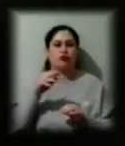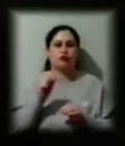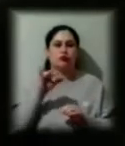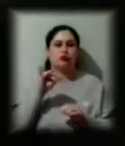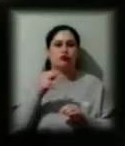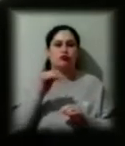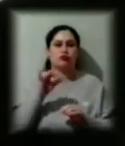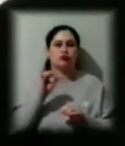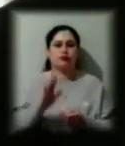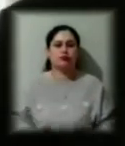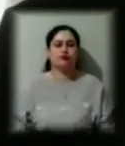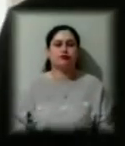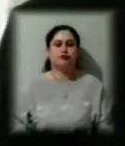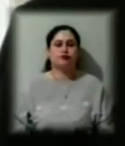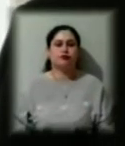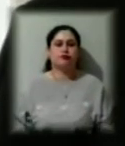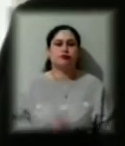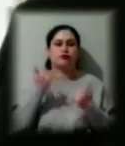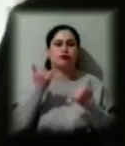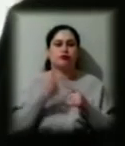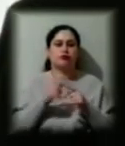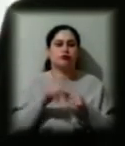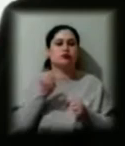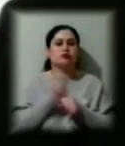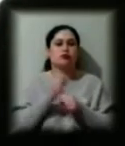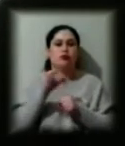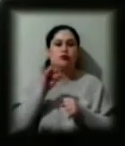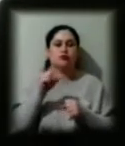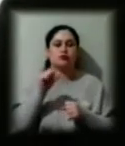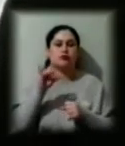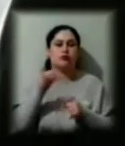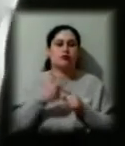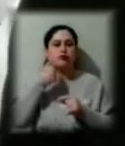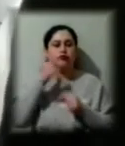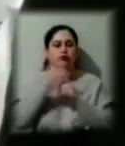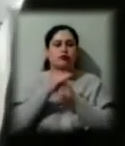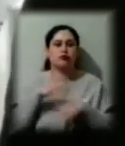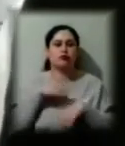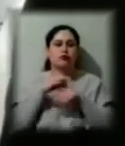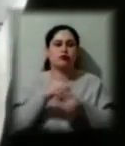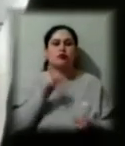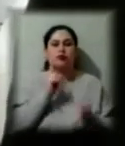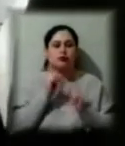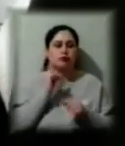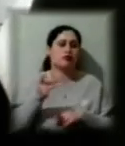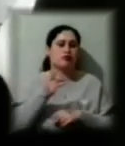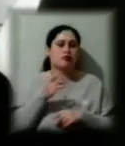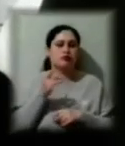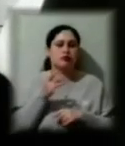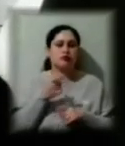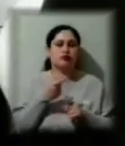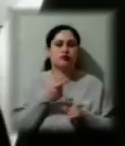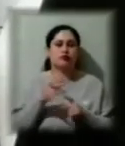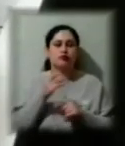Сьогодні здійснюються відповідні карантинні заходи. Ввечері ми проведемо регіональне засідання регіональної комісії